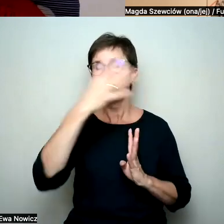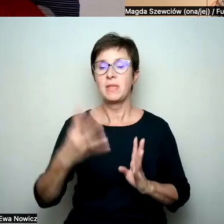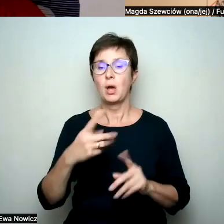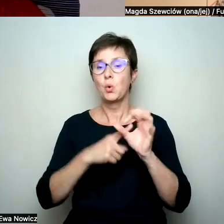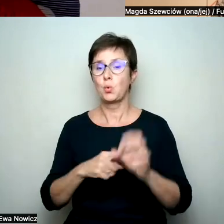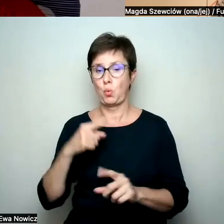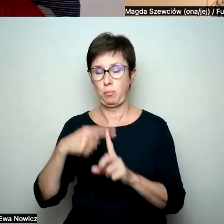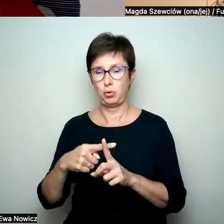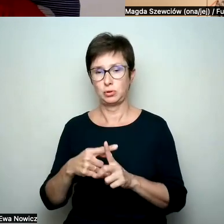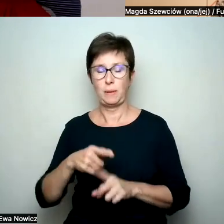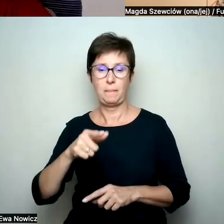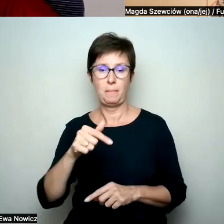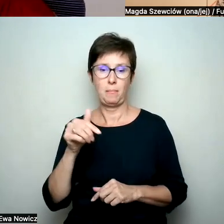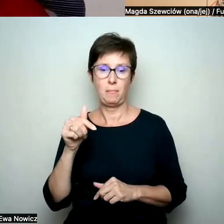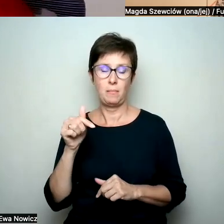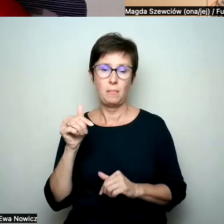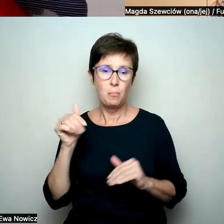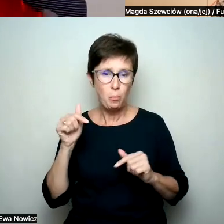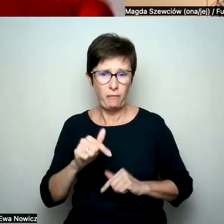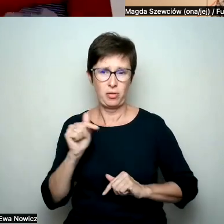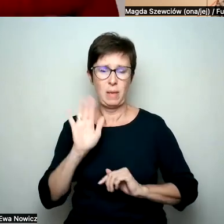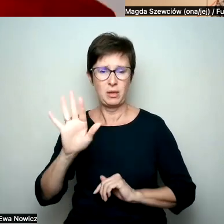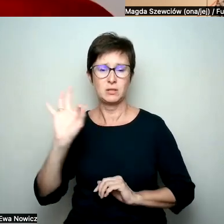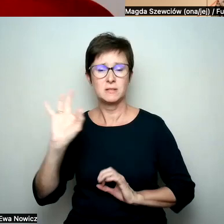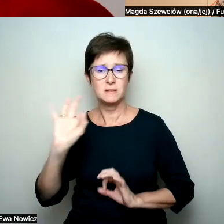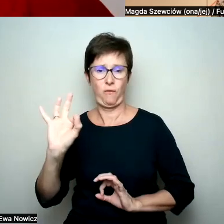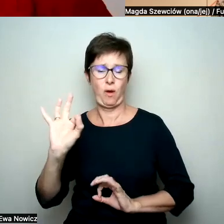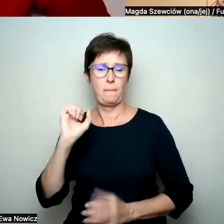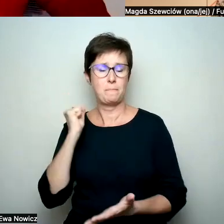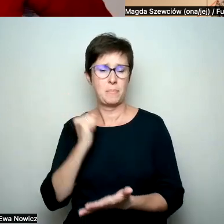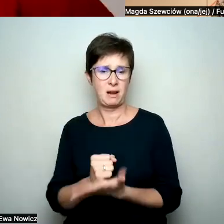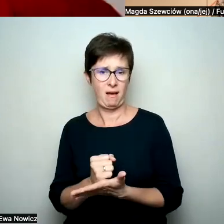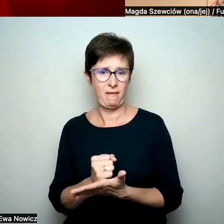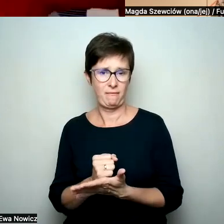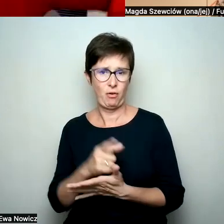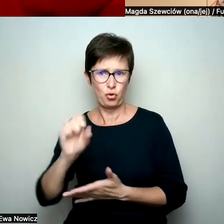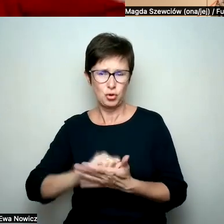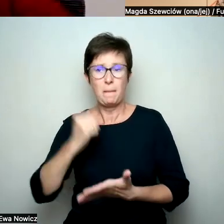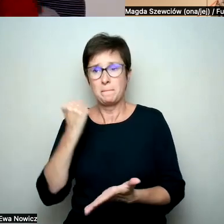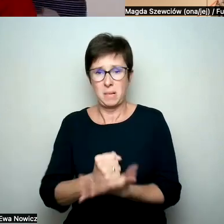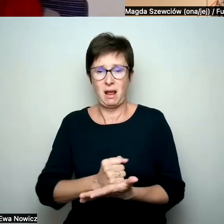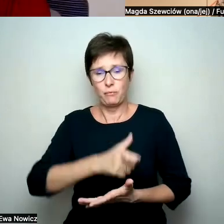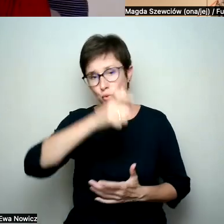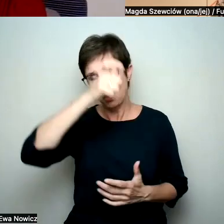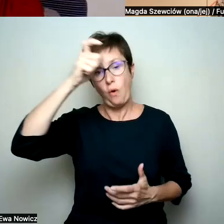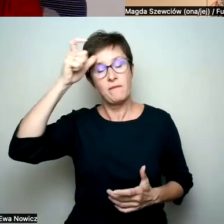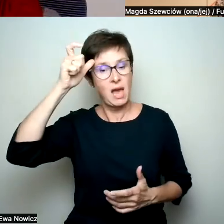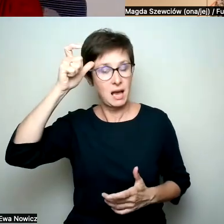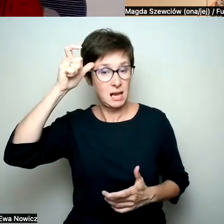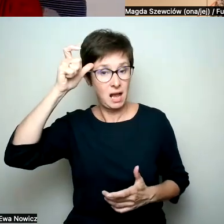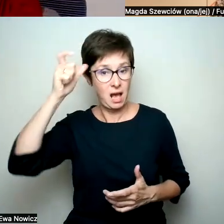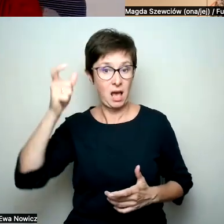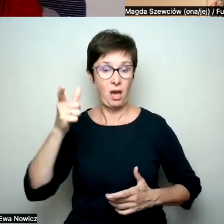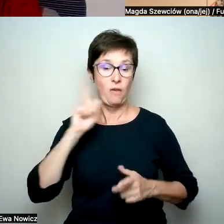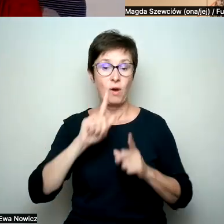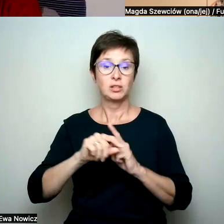zasłużyć na swoje prawa, które de facto są prawami człowieka i w przypadku osób